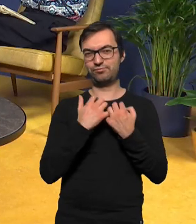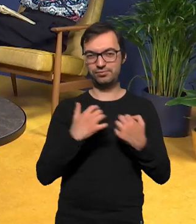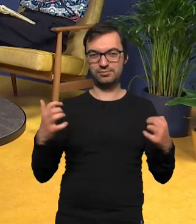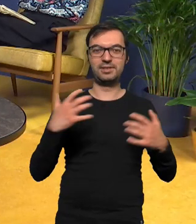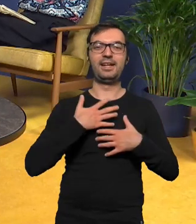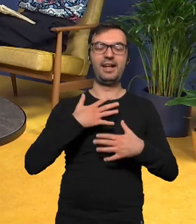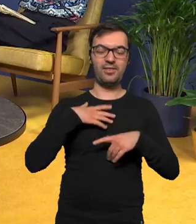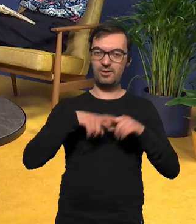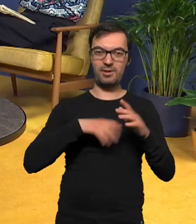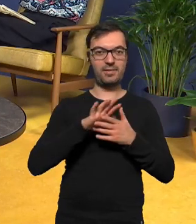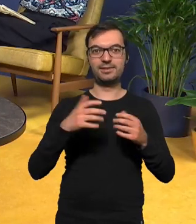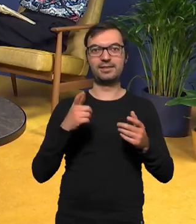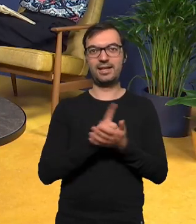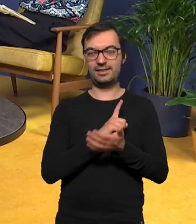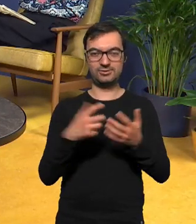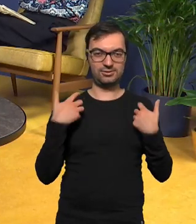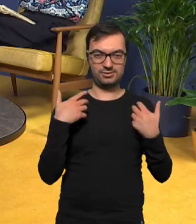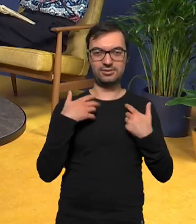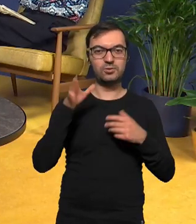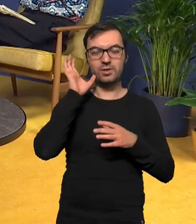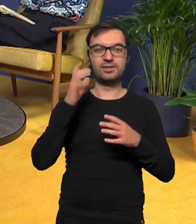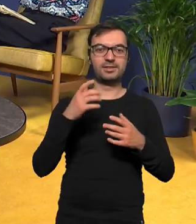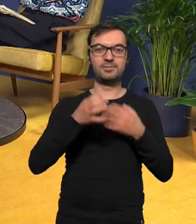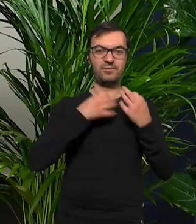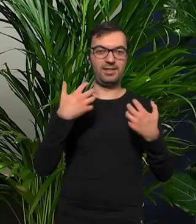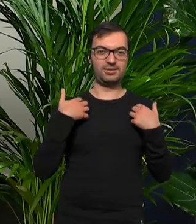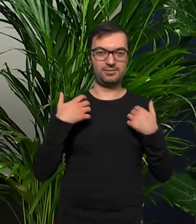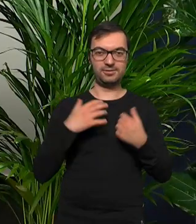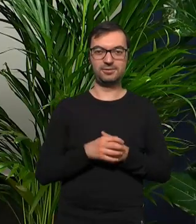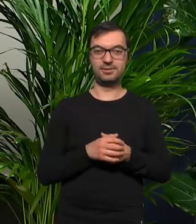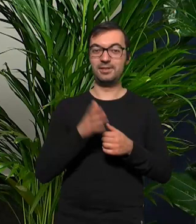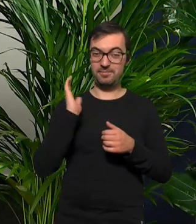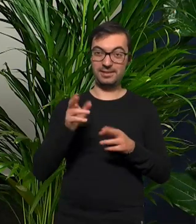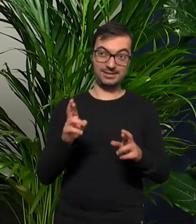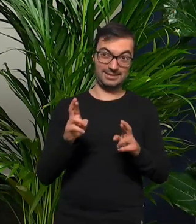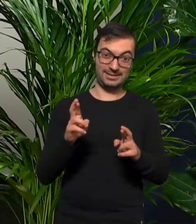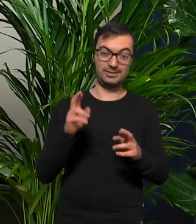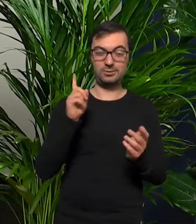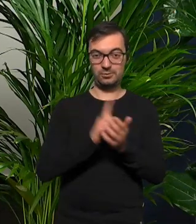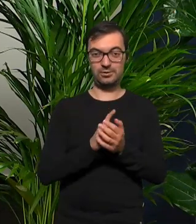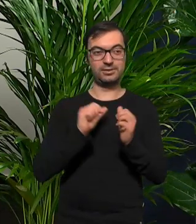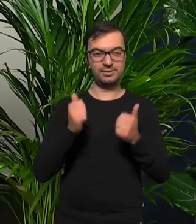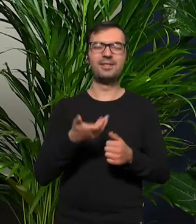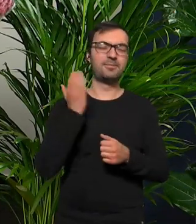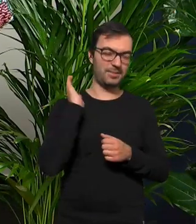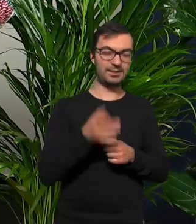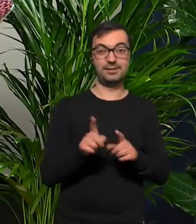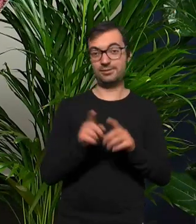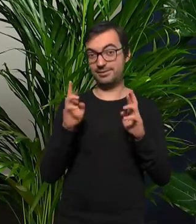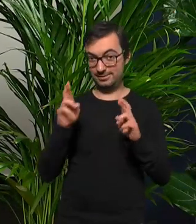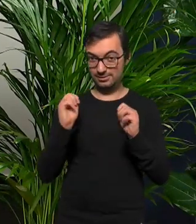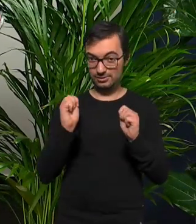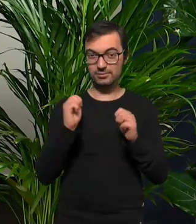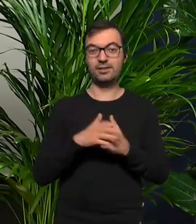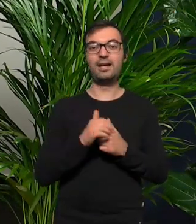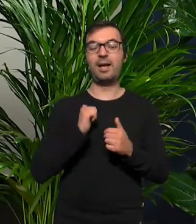zagrożenia dla życia słuchać utworów granych to co no to będzie takie coś mam nadzieję że się wydarzy i trzymam za to kciuki żebyśmy